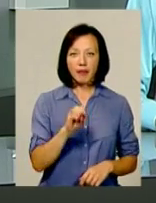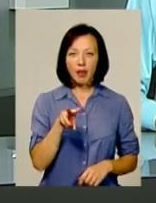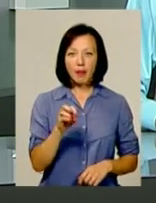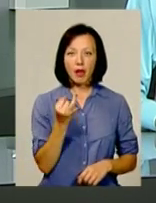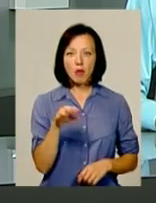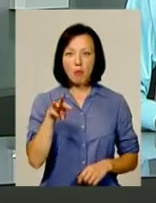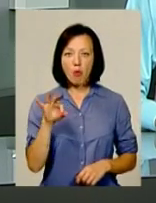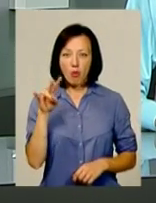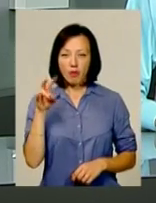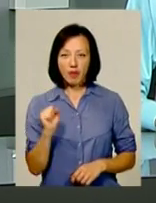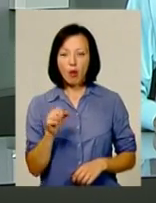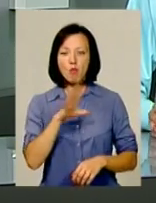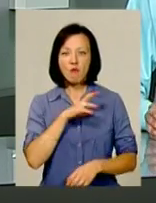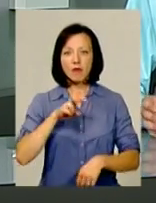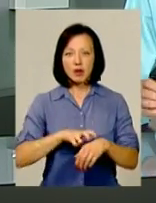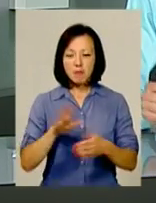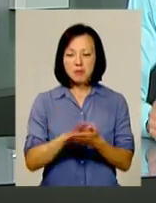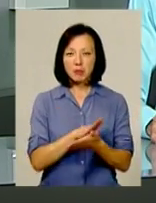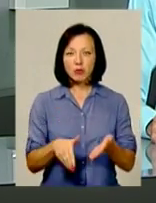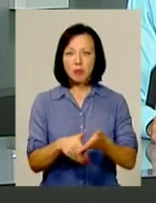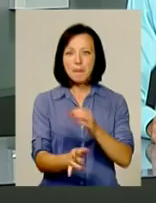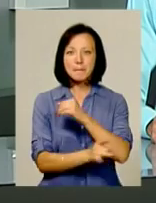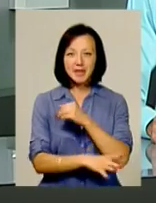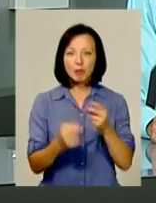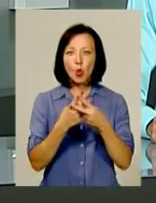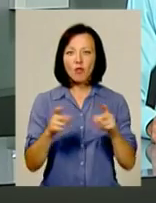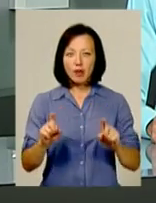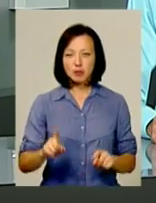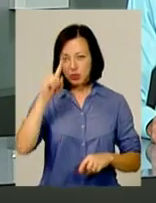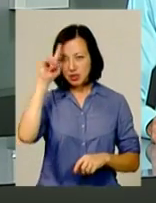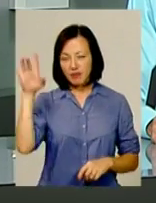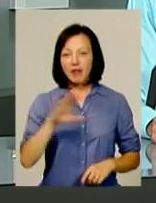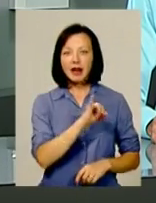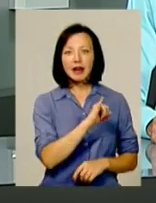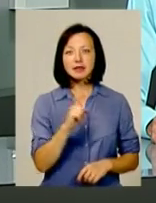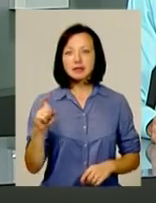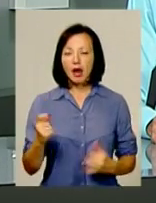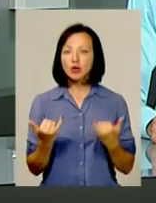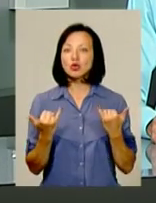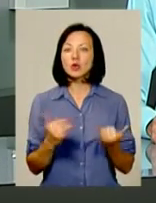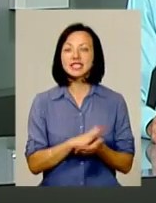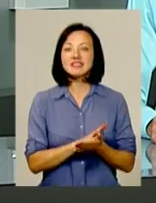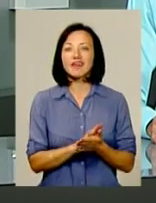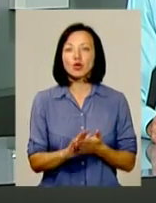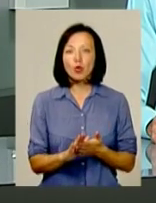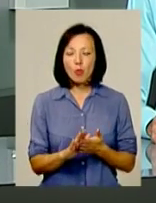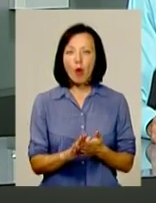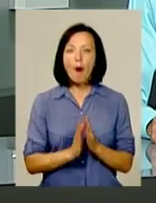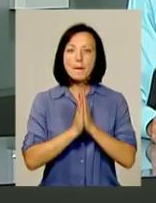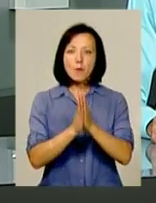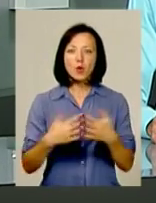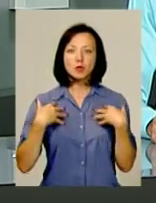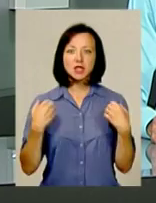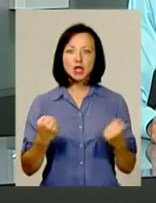безоплатно допомагав насамперед бідним і ув'язненим, і прославляв Христа. Сьогодні ж святому Пантелеймуну моляться про стілення